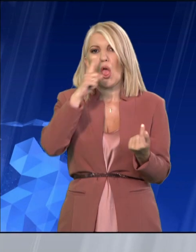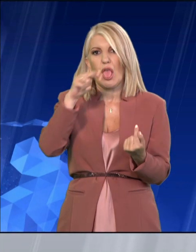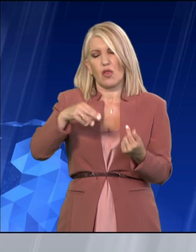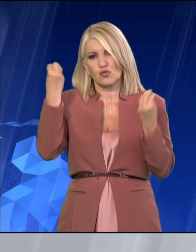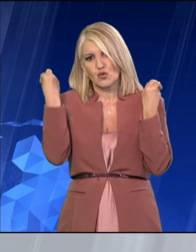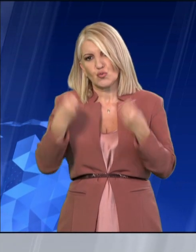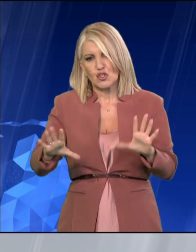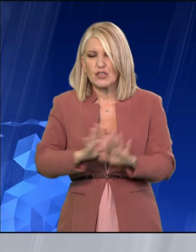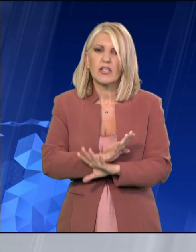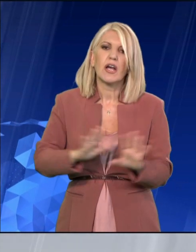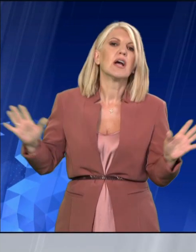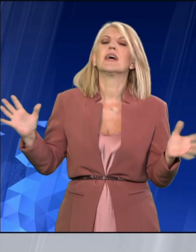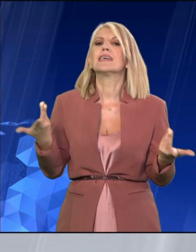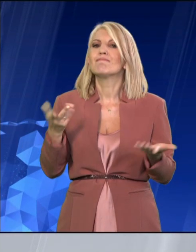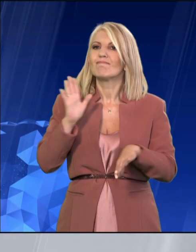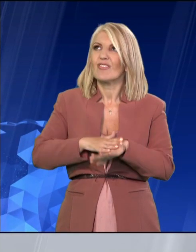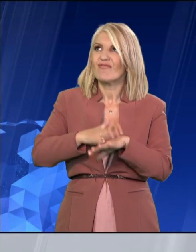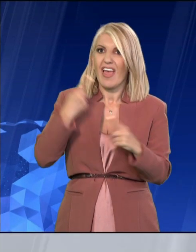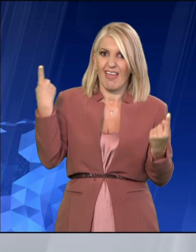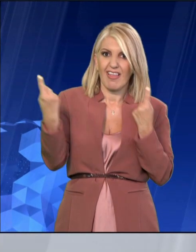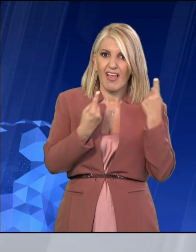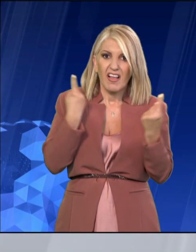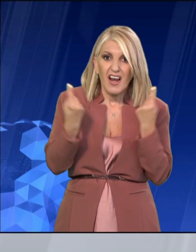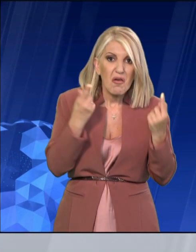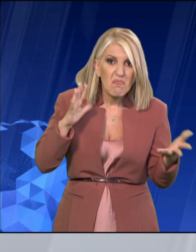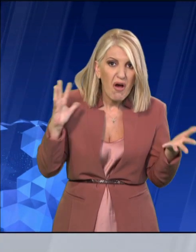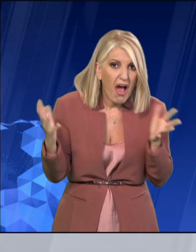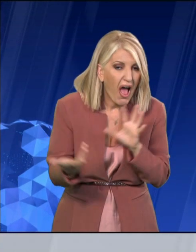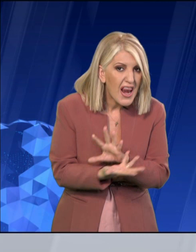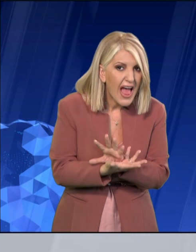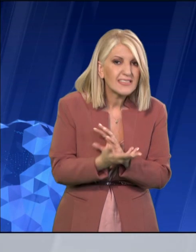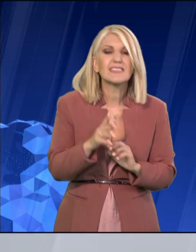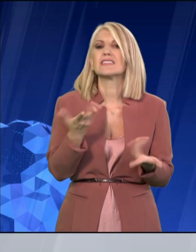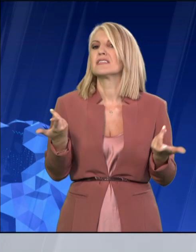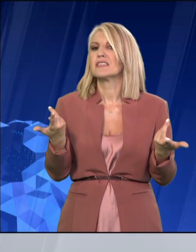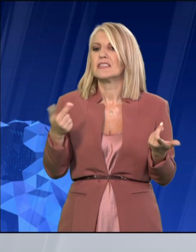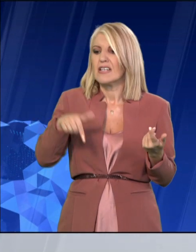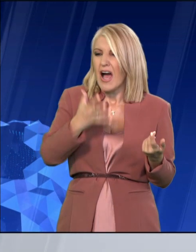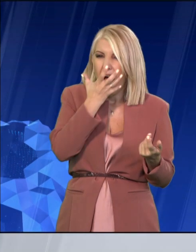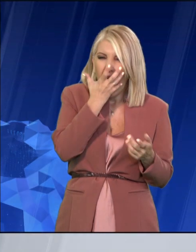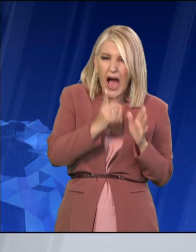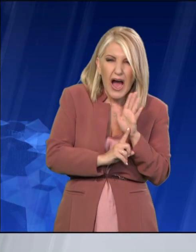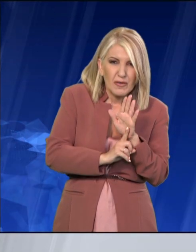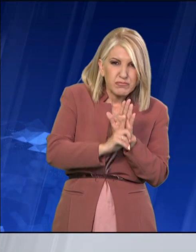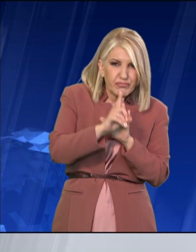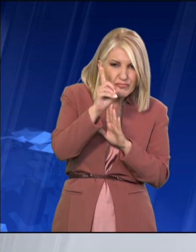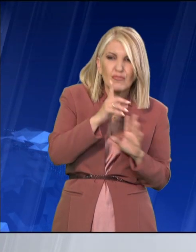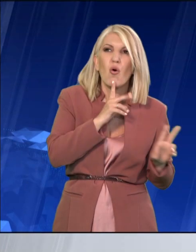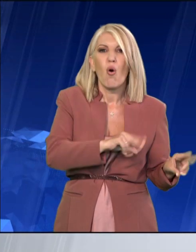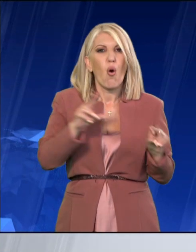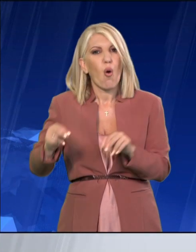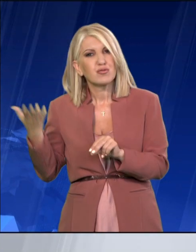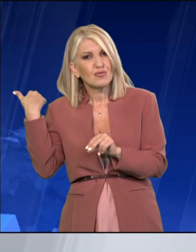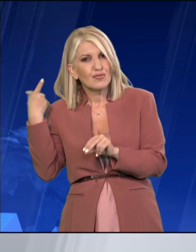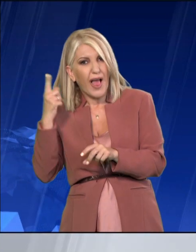την απορρίθμιση αυτή που είχε γίνει και τον Ιούνιο. Και πώς αναμένεται να εξελιχθεί το κλίμα τα επόμενα